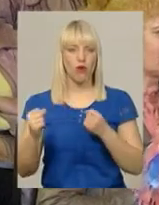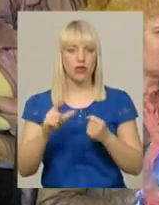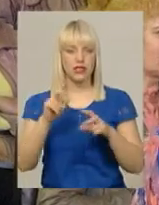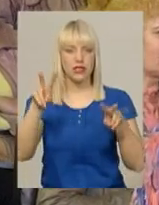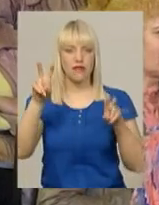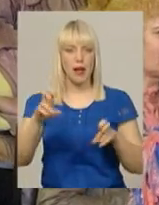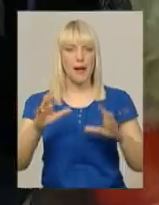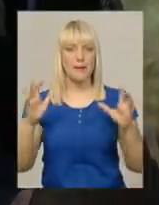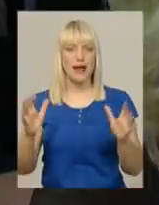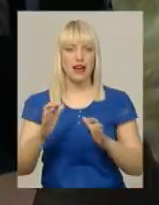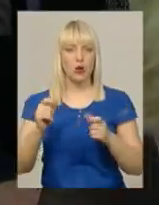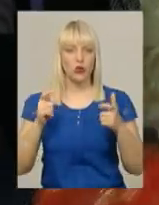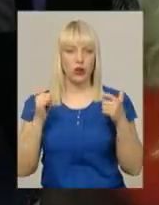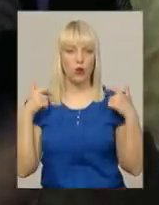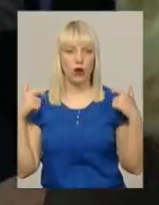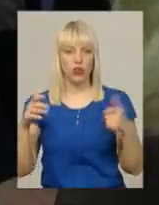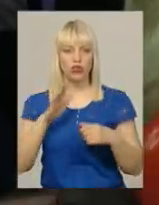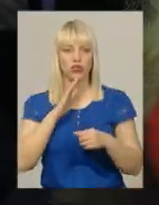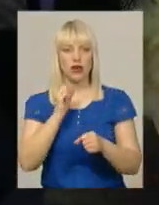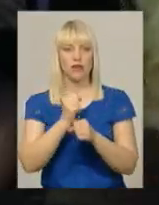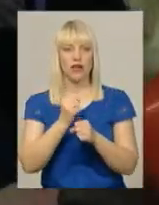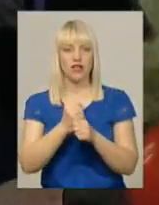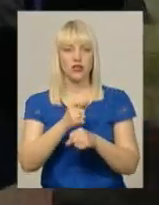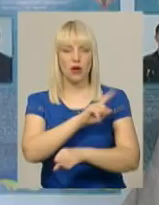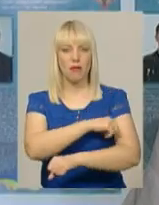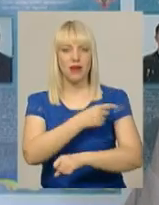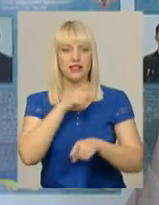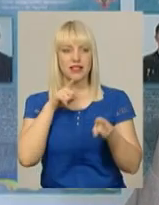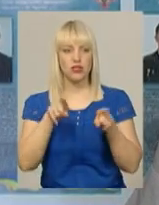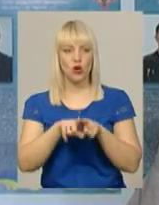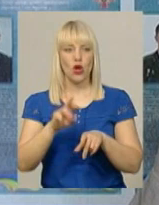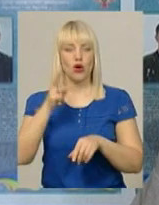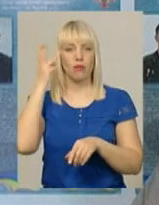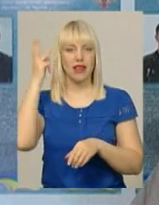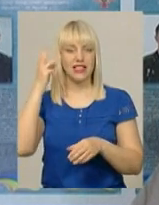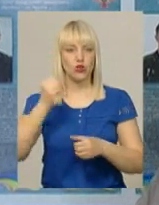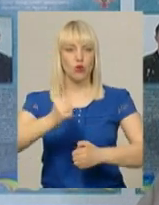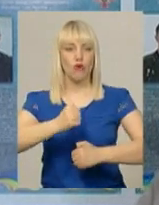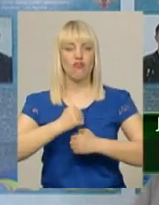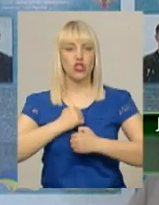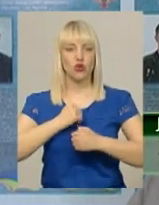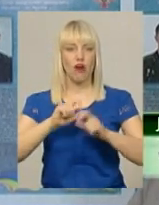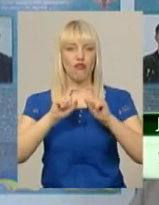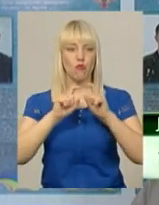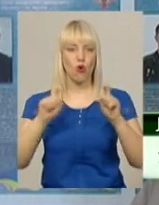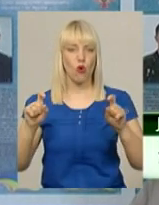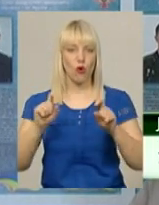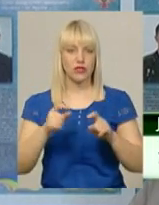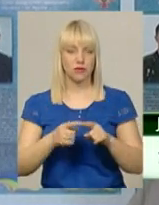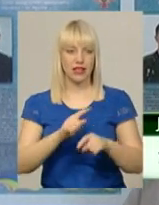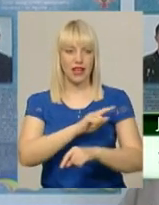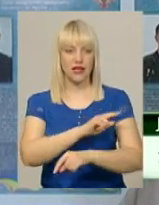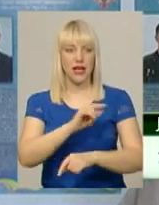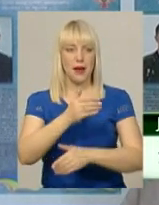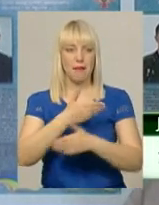2018. Жінка працює медсестрою у Хмельницькому військовому госпіталі. Ми не тільки є медичними сестрами, ми